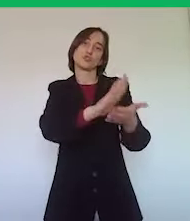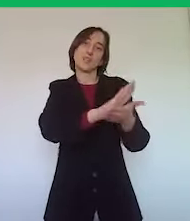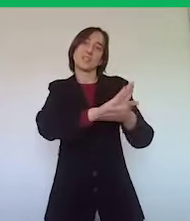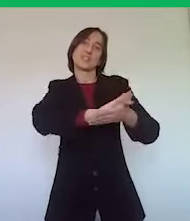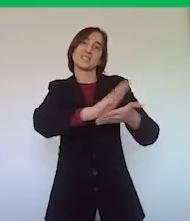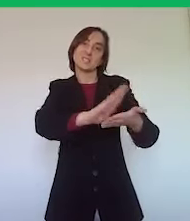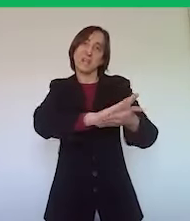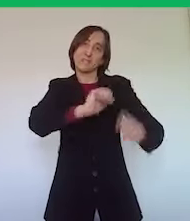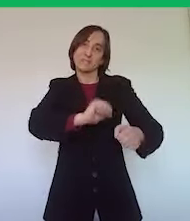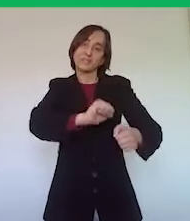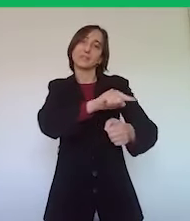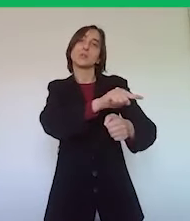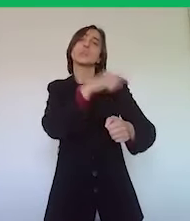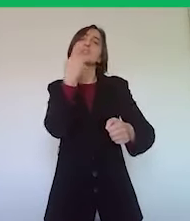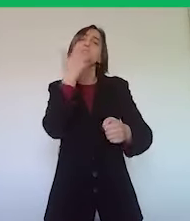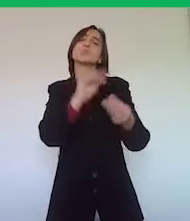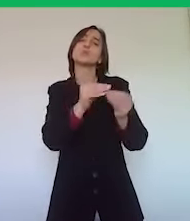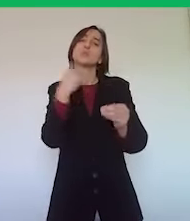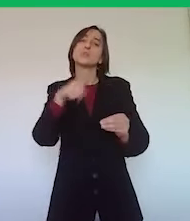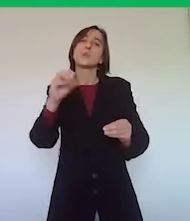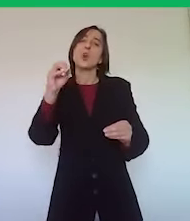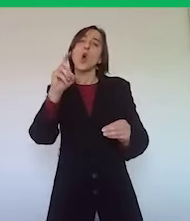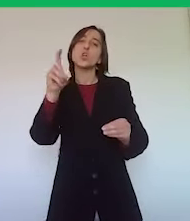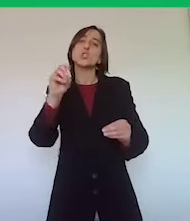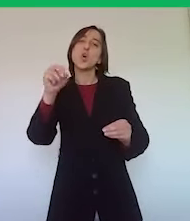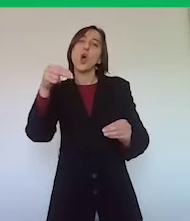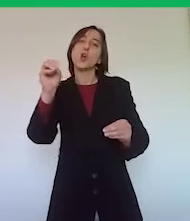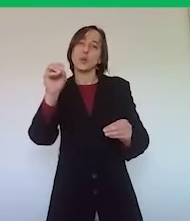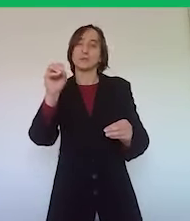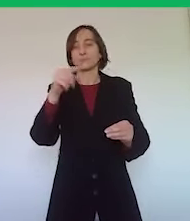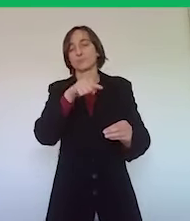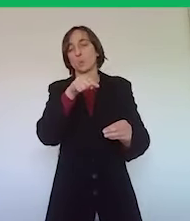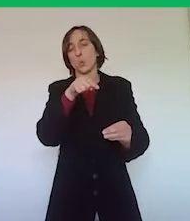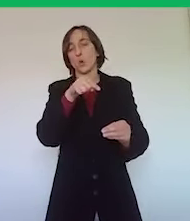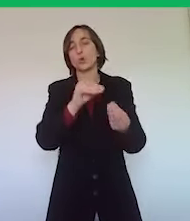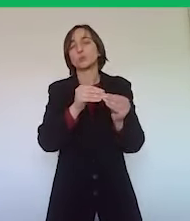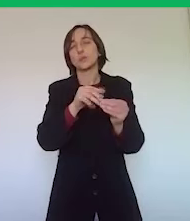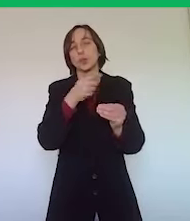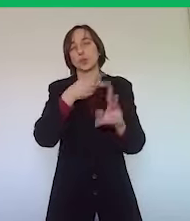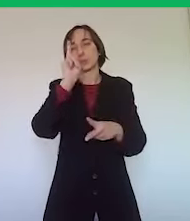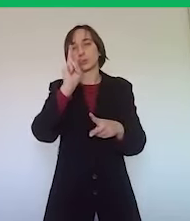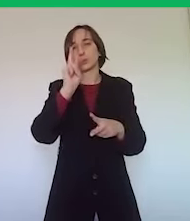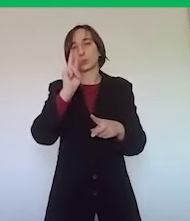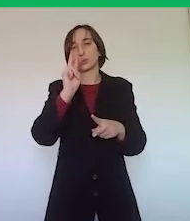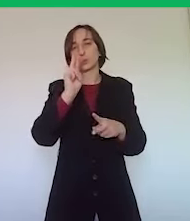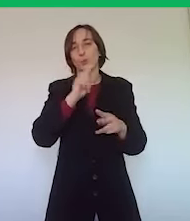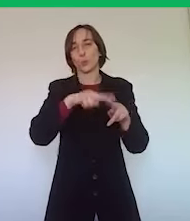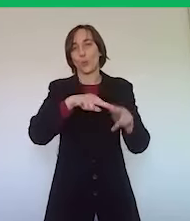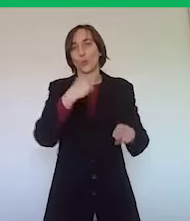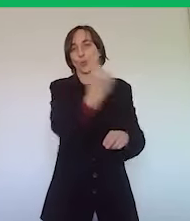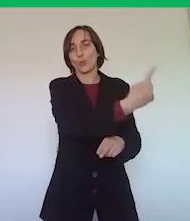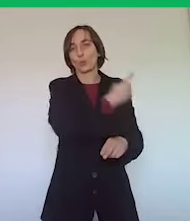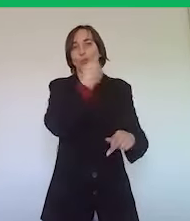ad esempio al distributore dell'ozono che è quello che viene e che verrà utilizzato maggiormente per sanificare e